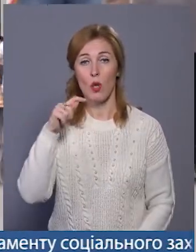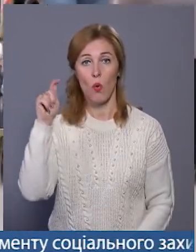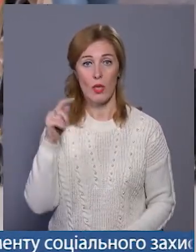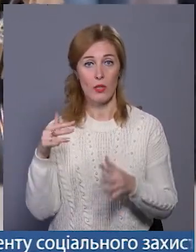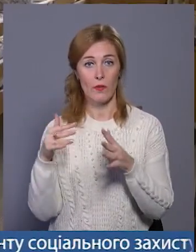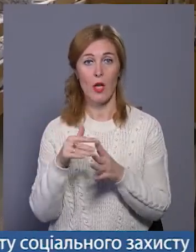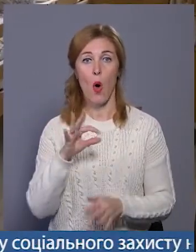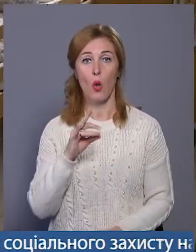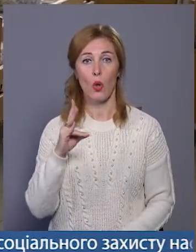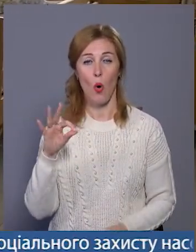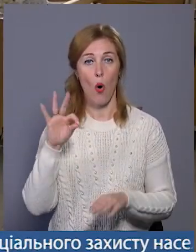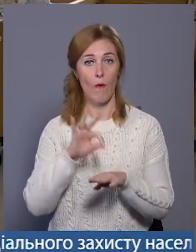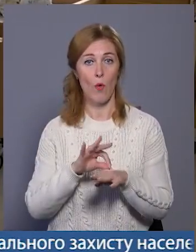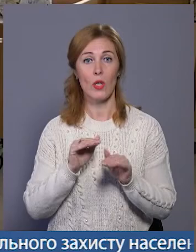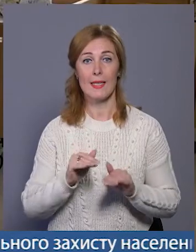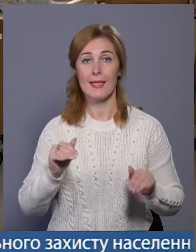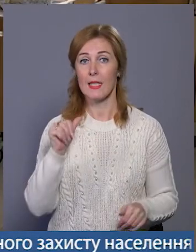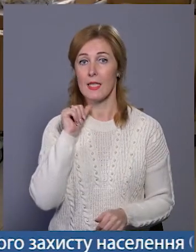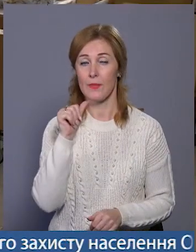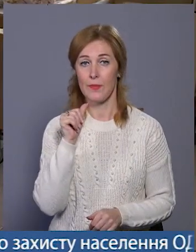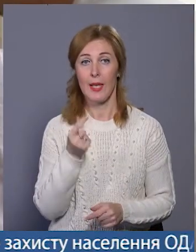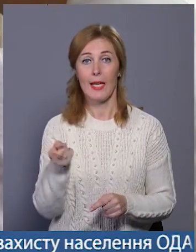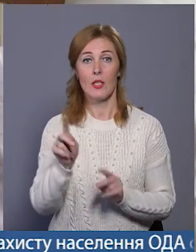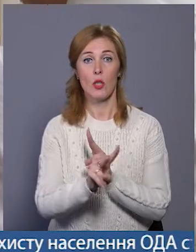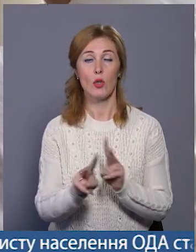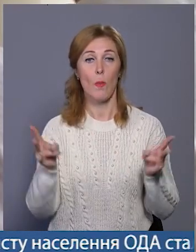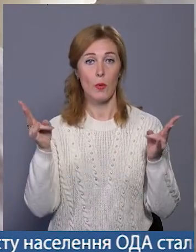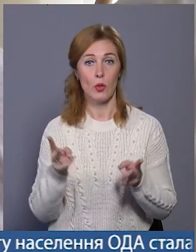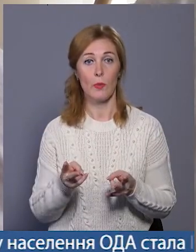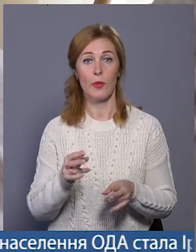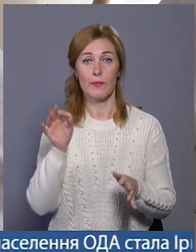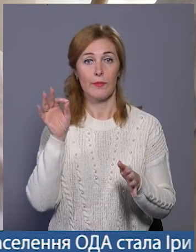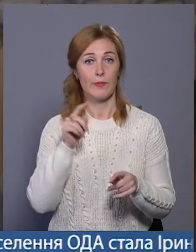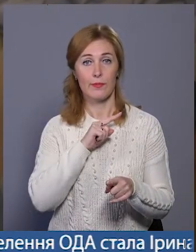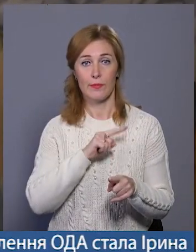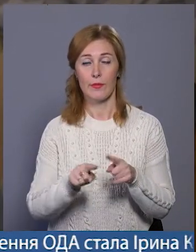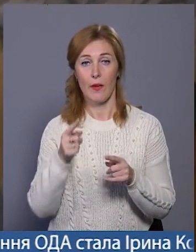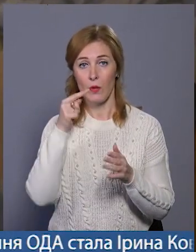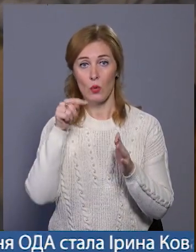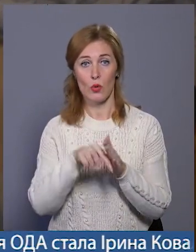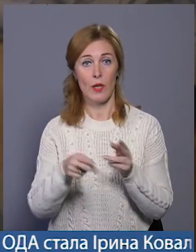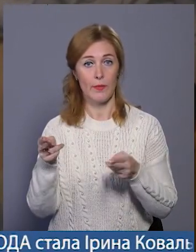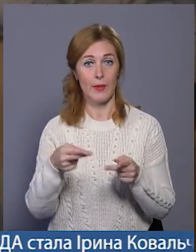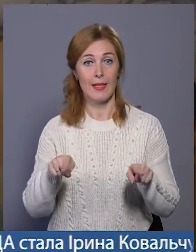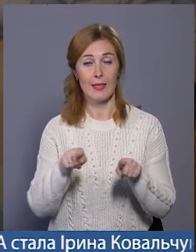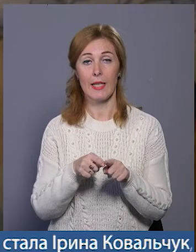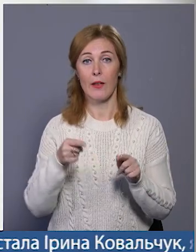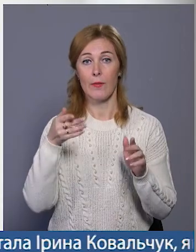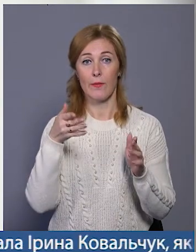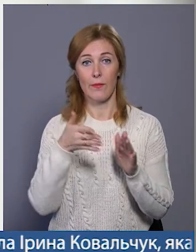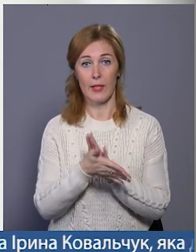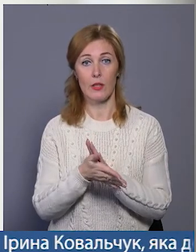війни, онкохворі, діти із цукровим діабетом та ті, хто потребує негайних оперативних втручань. На такі виплати в бюджеті 2021